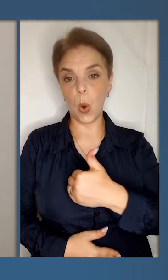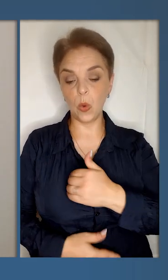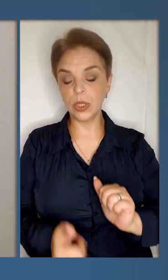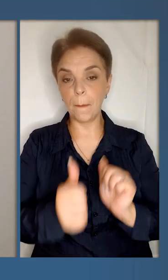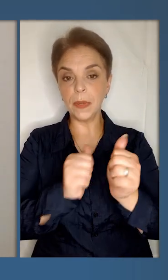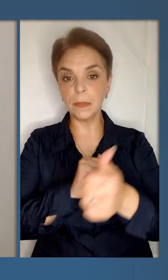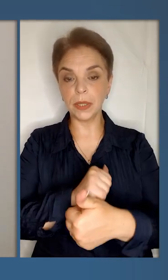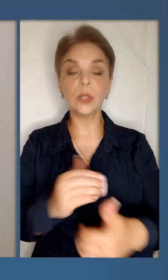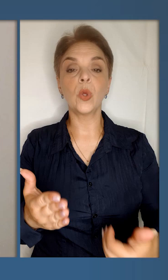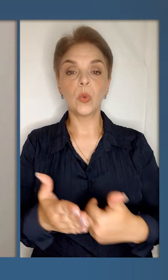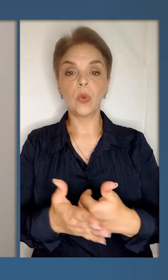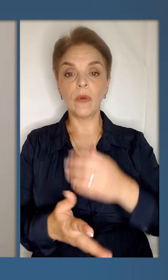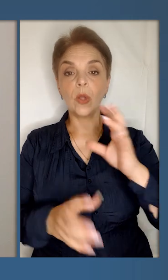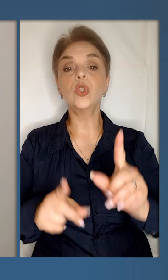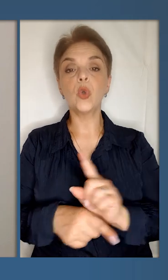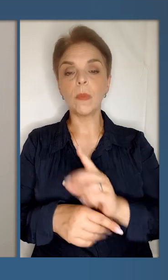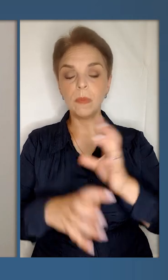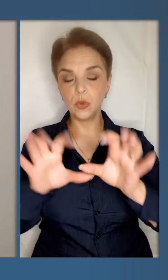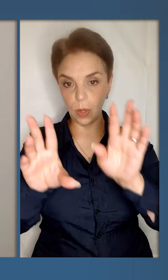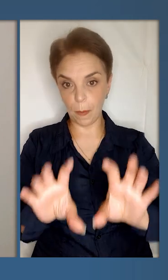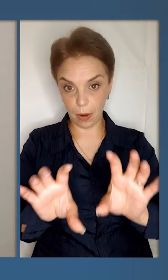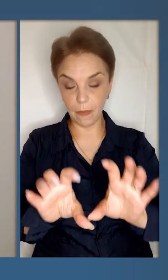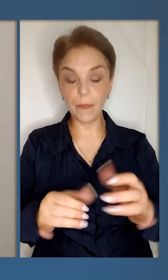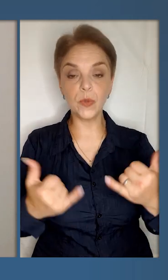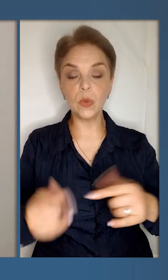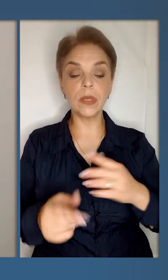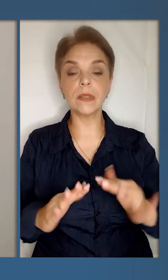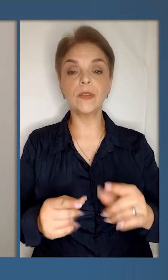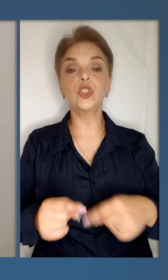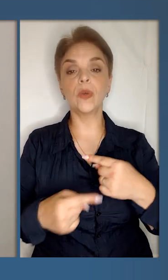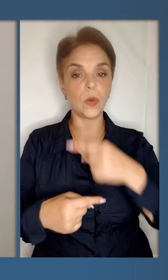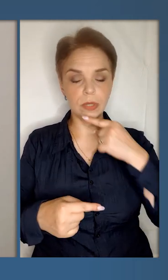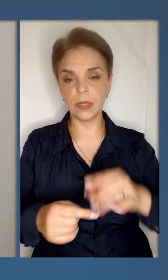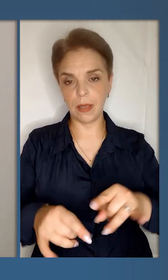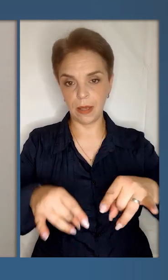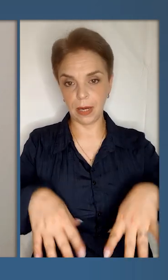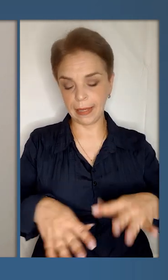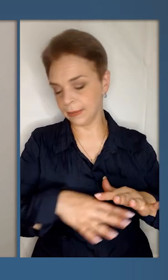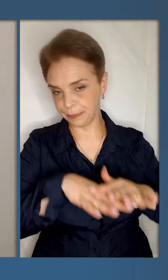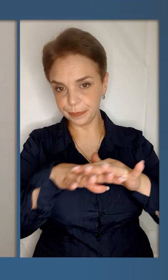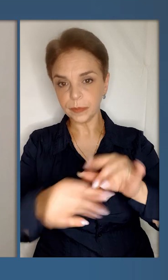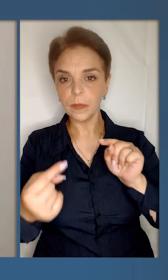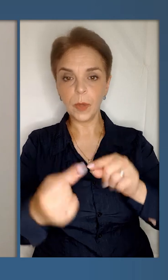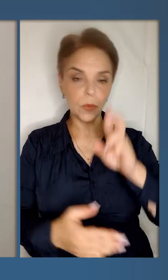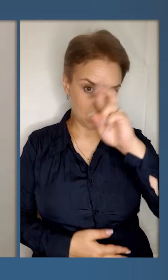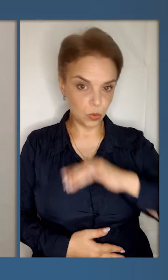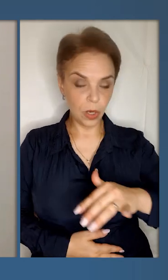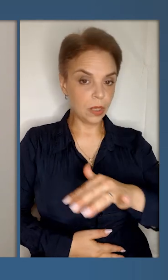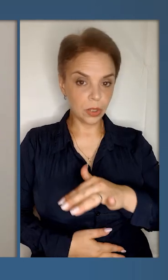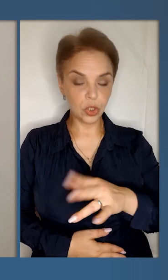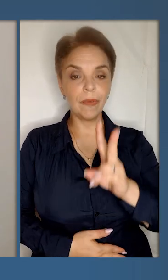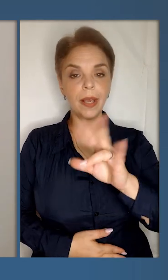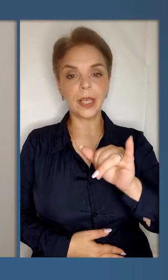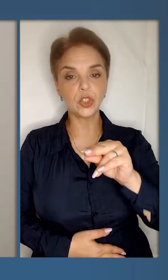хоче підмінити норми міжнародного права. Сьогодні стався чаровий російський ракетний наліт проти нашої